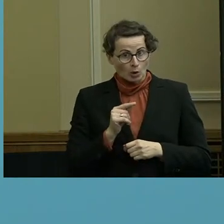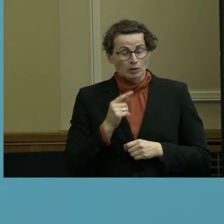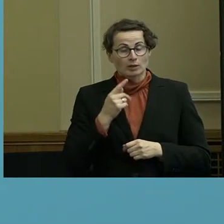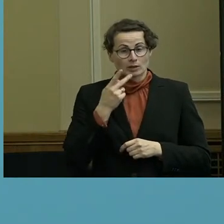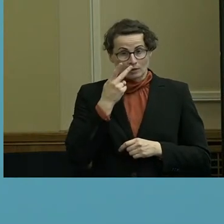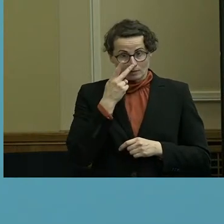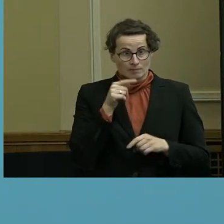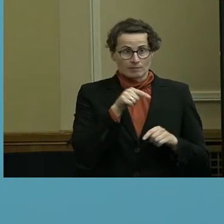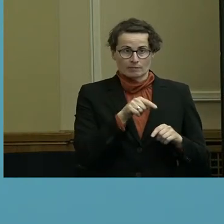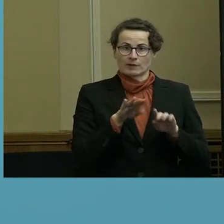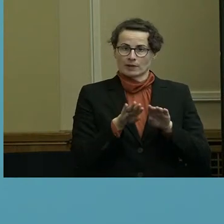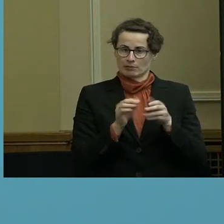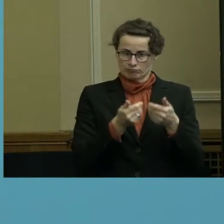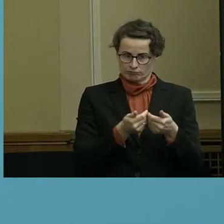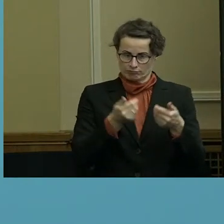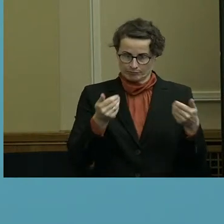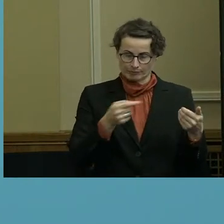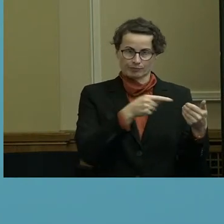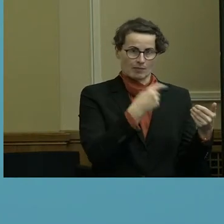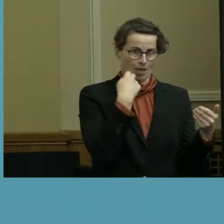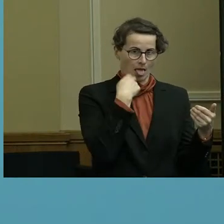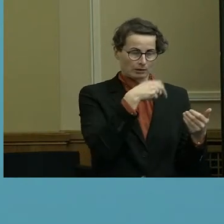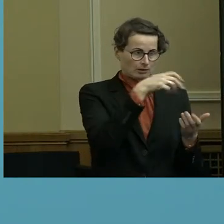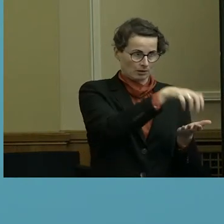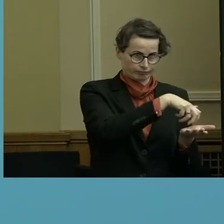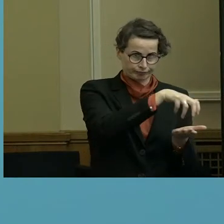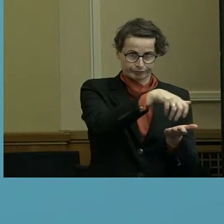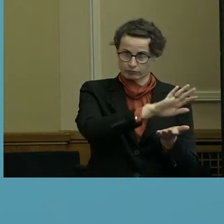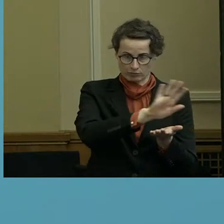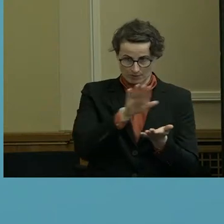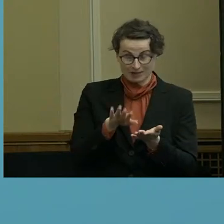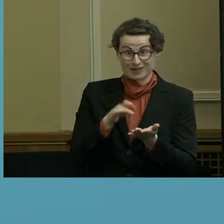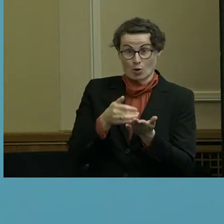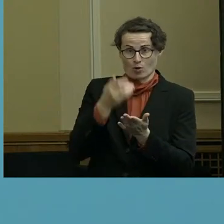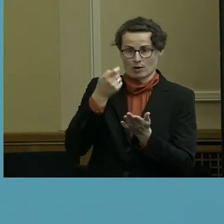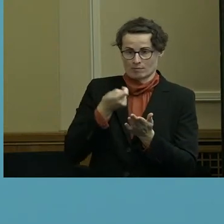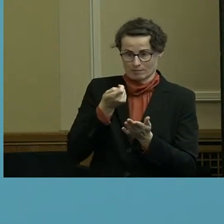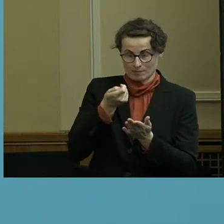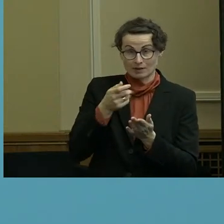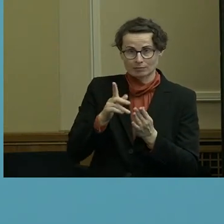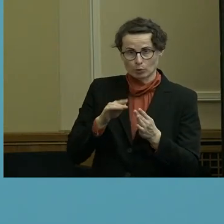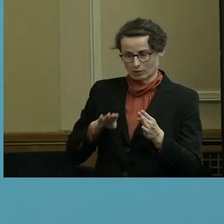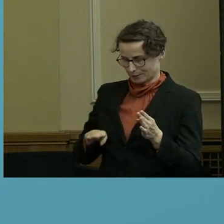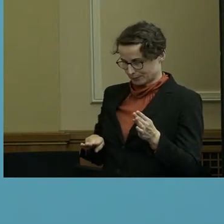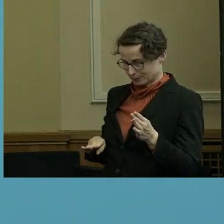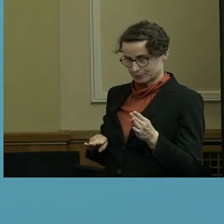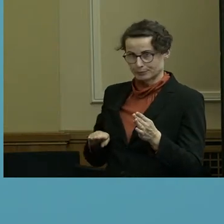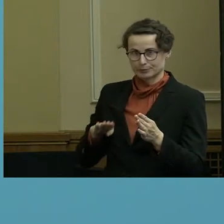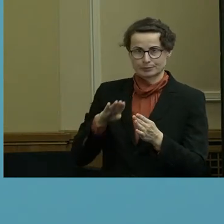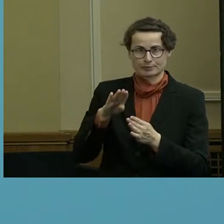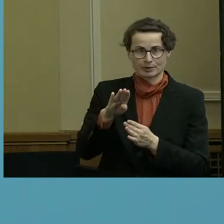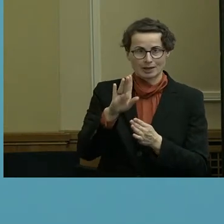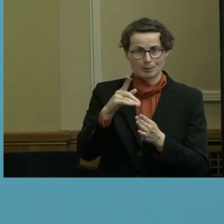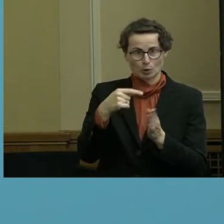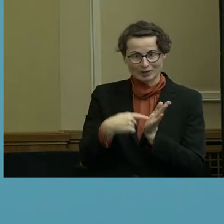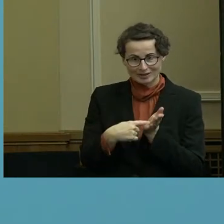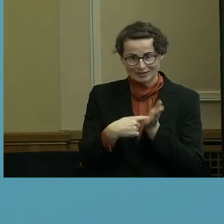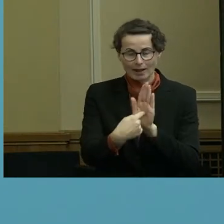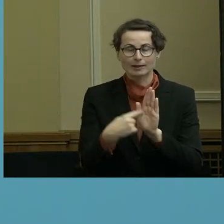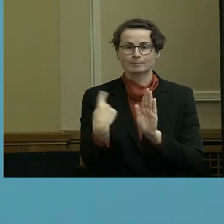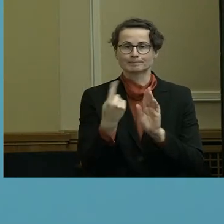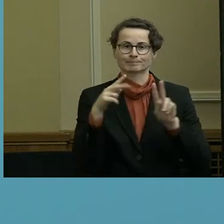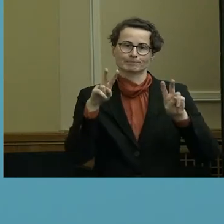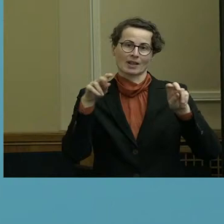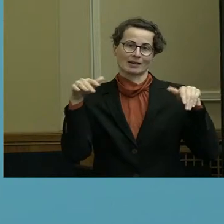deutliche Steigerung, was eben zeigt, dass die öffentlichen Unternehmen in die Daseinsvorsorge, denn das ist ja im Großen und Ganzen ihr